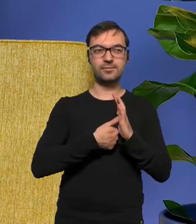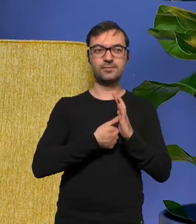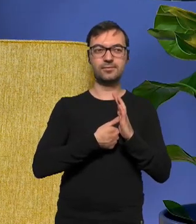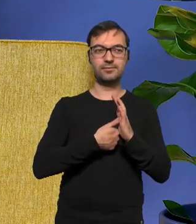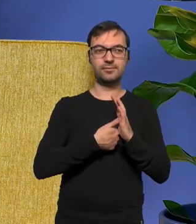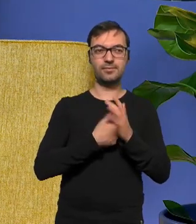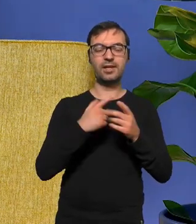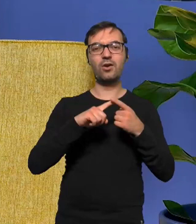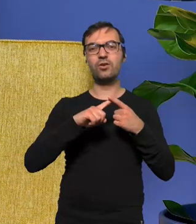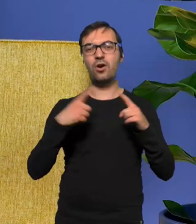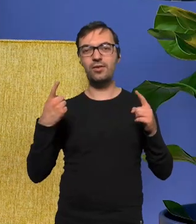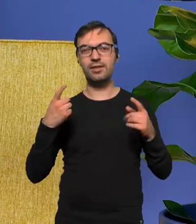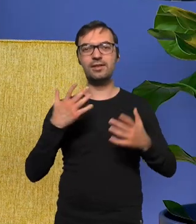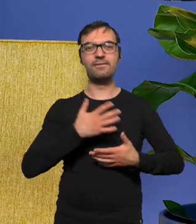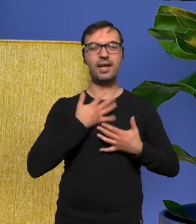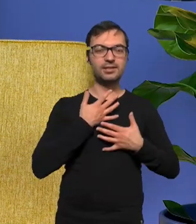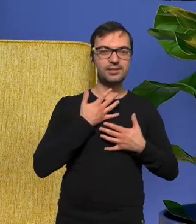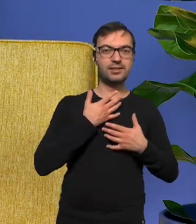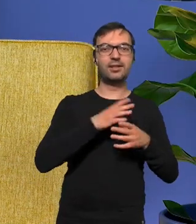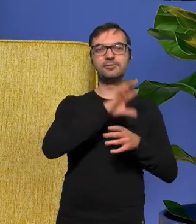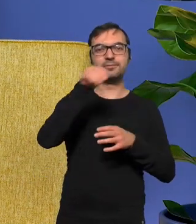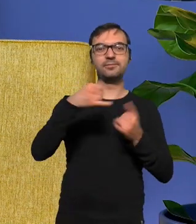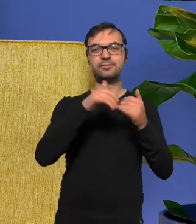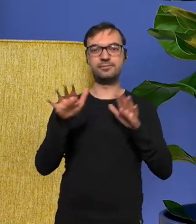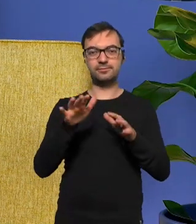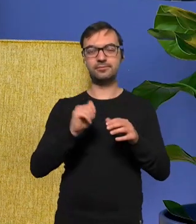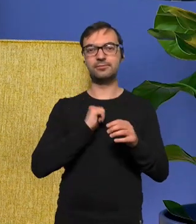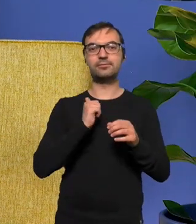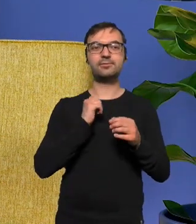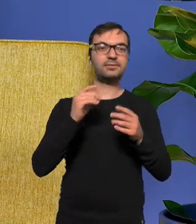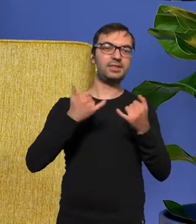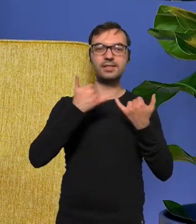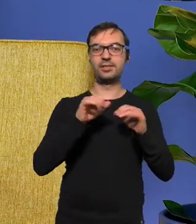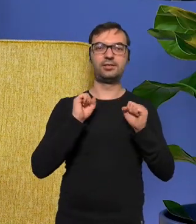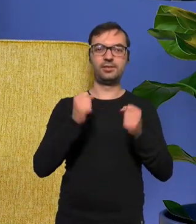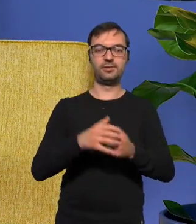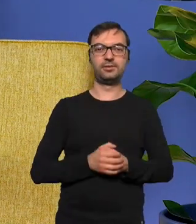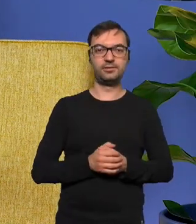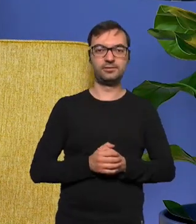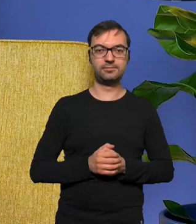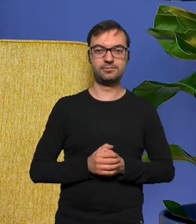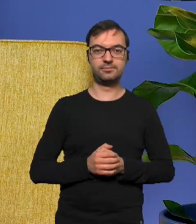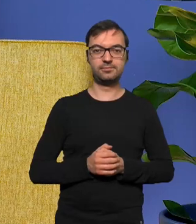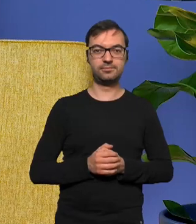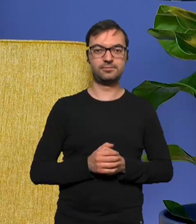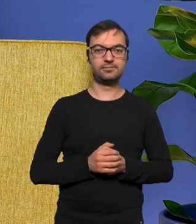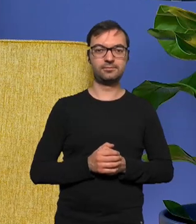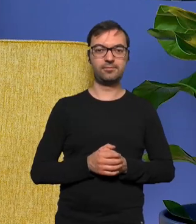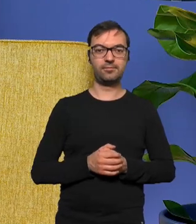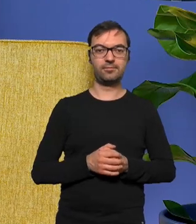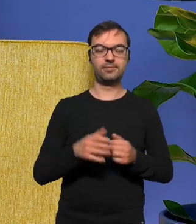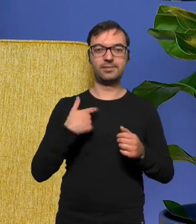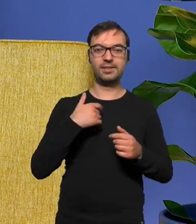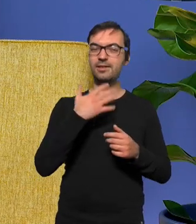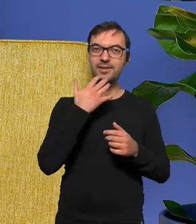jakiegoś kontekstu jakiejś impresji wsadzanie w inne miejsce żeby zadziałało to jeszcze inaczej ale to mówię takie rzeczy